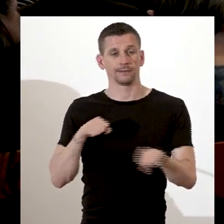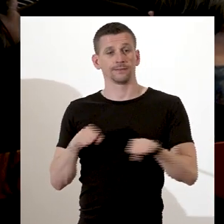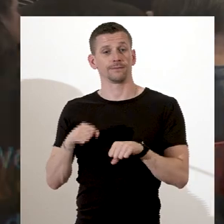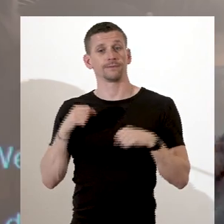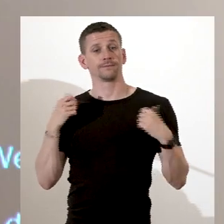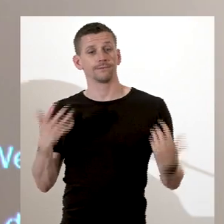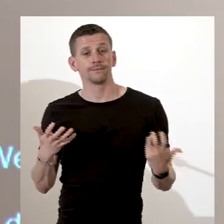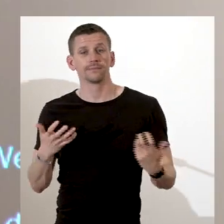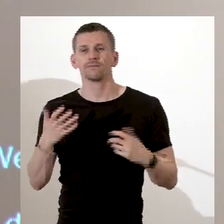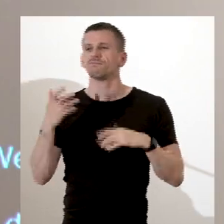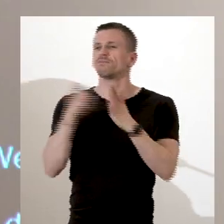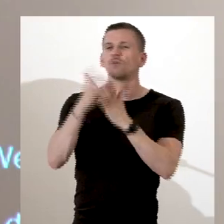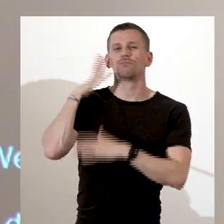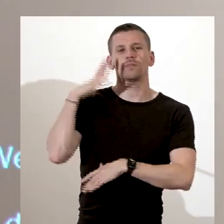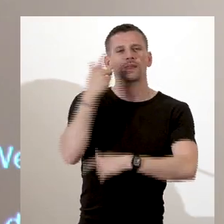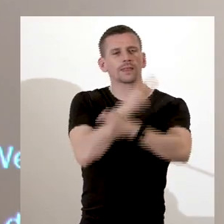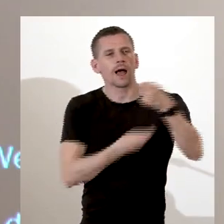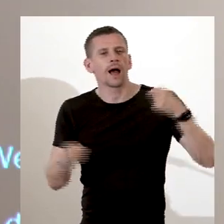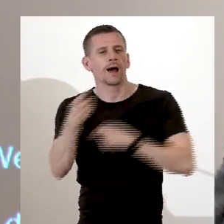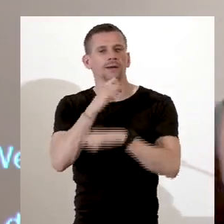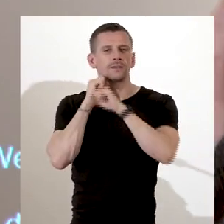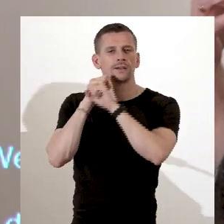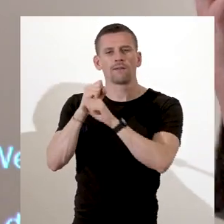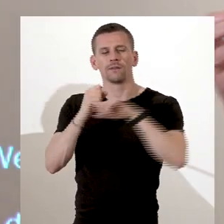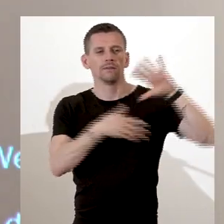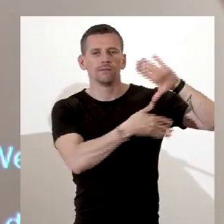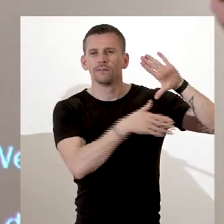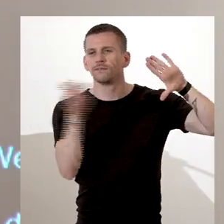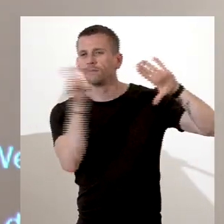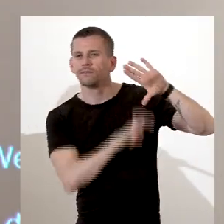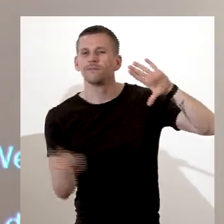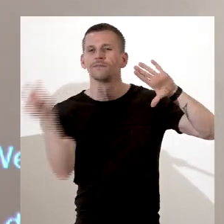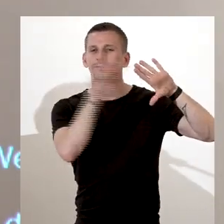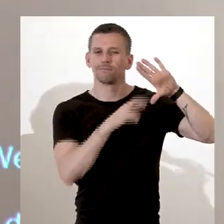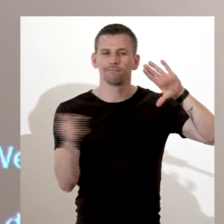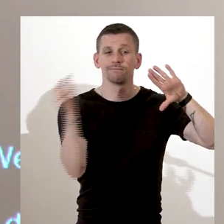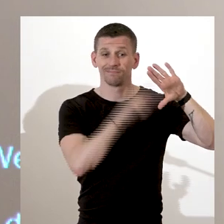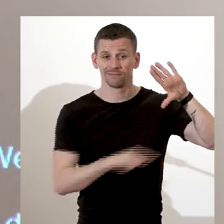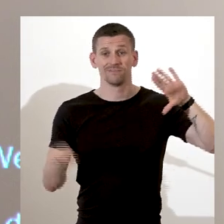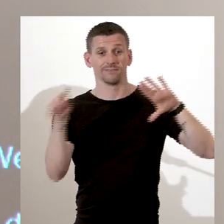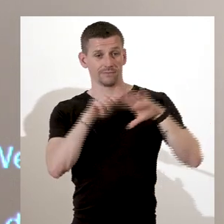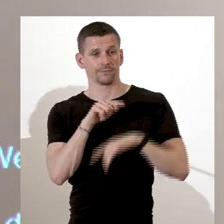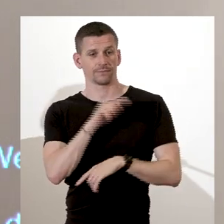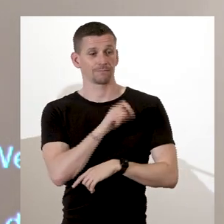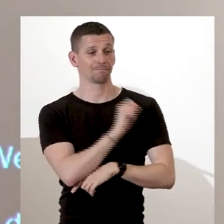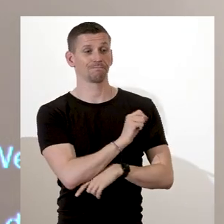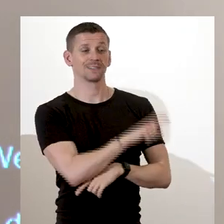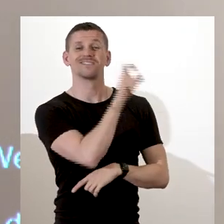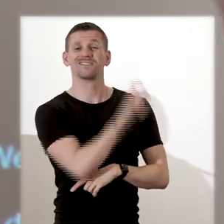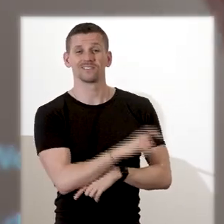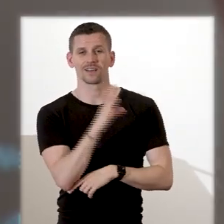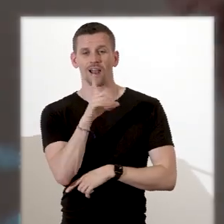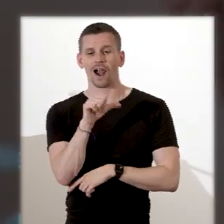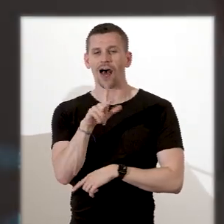est sur ce contexte-là et donc Clarkson explique que lorsque la composition d'Henri Weber leur a été montrée,'est-à-dire